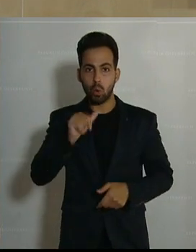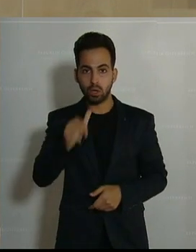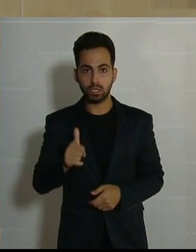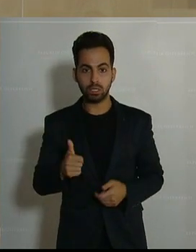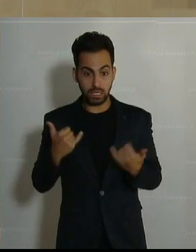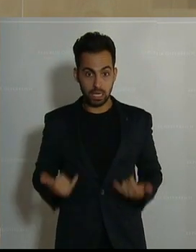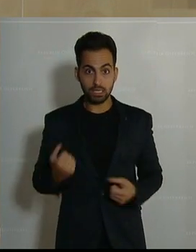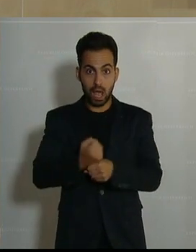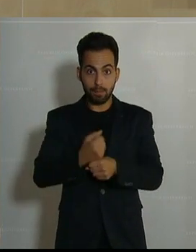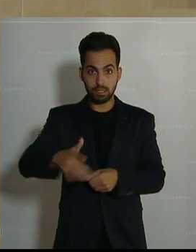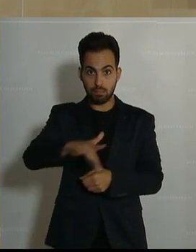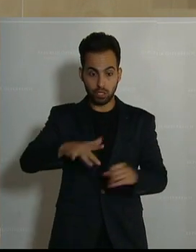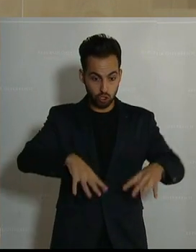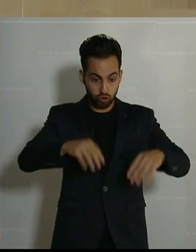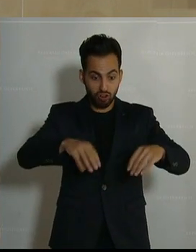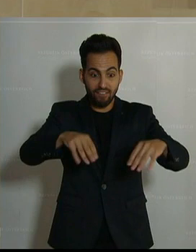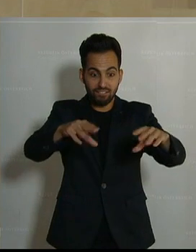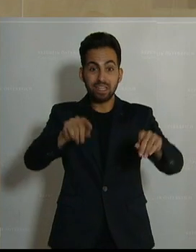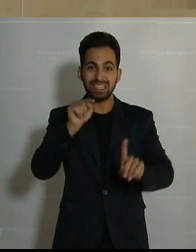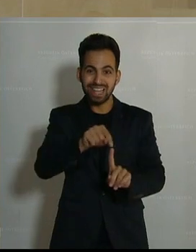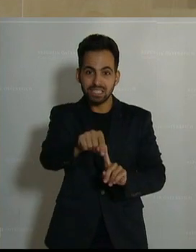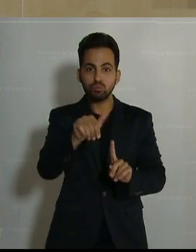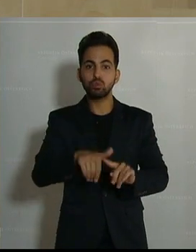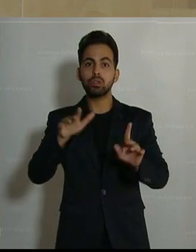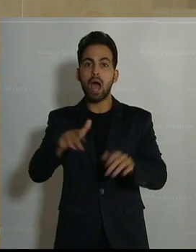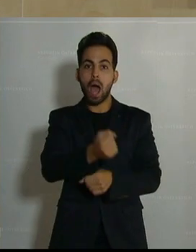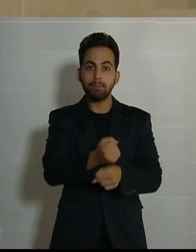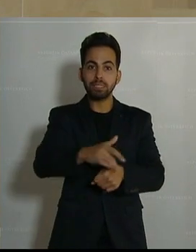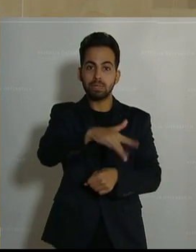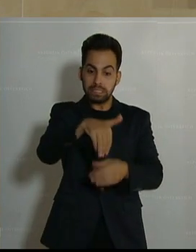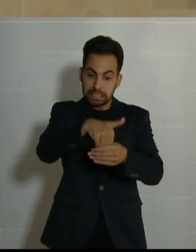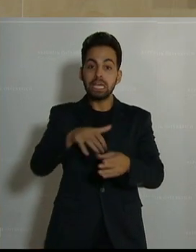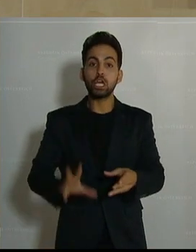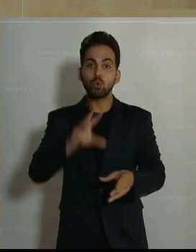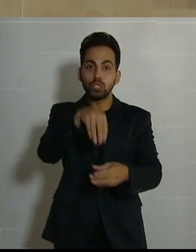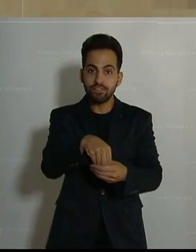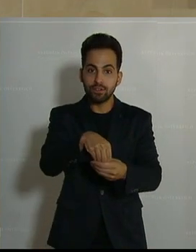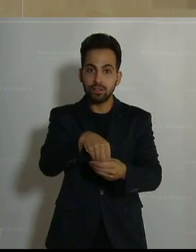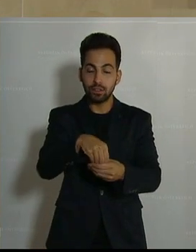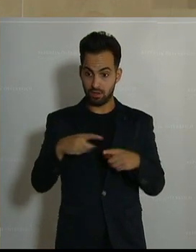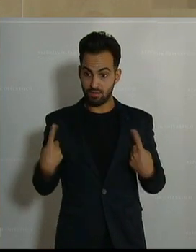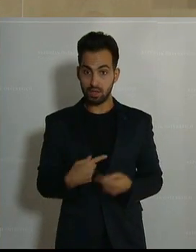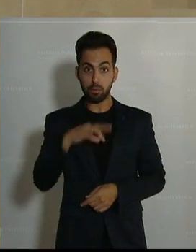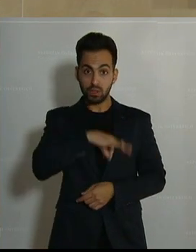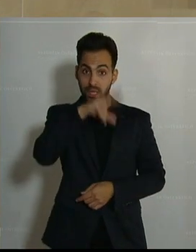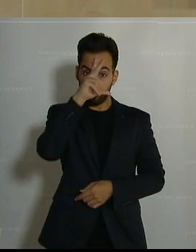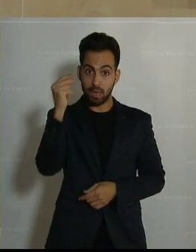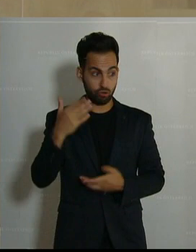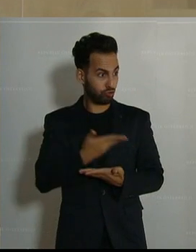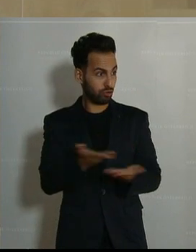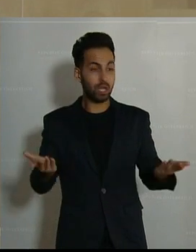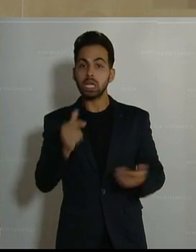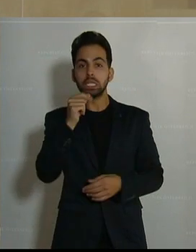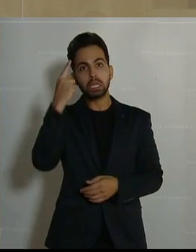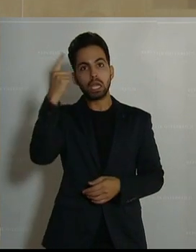Arbeitsplätze schaffen, müssen das inklusive Arbeitsplätze sein. Wir haben eine menschliche Verpflichtung, nicht erst dann an